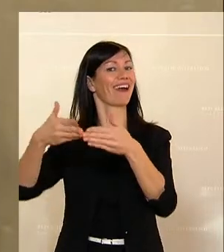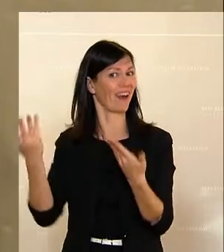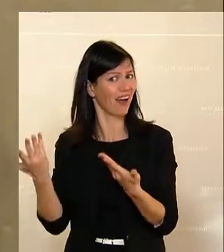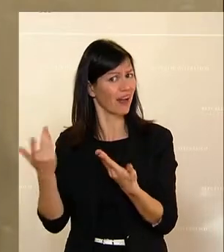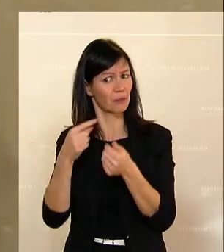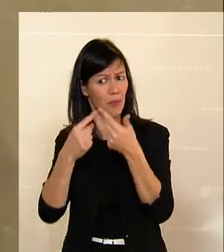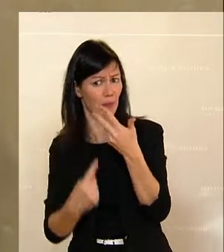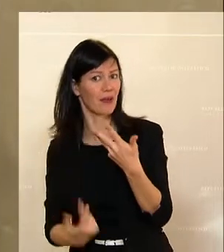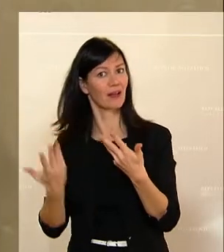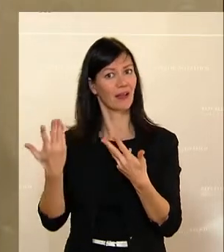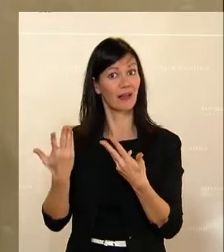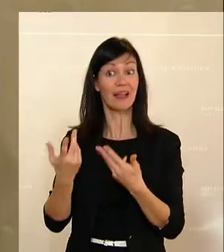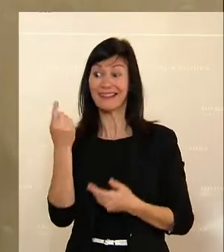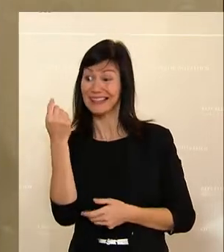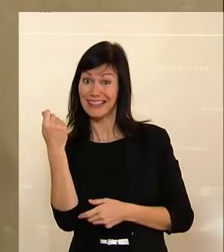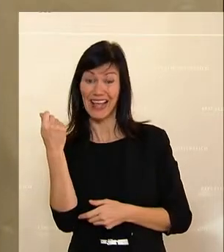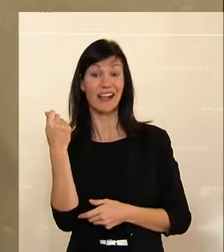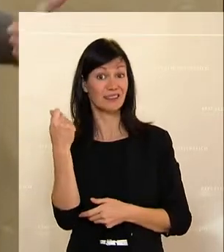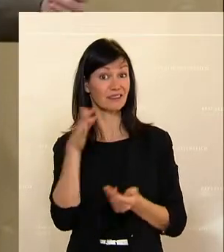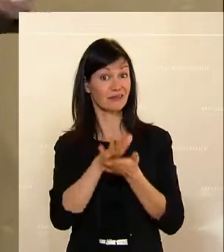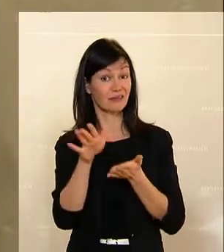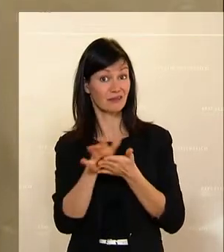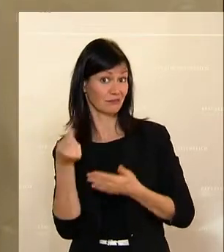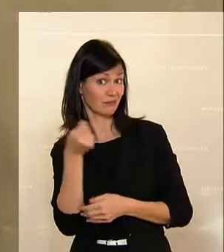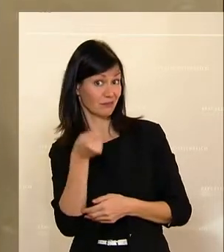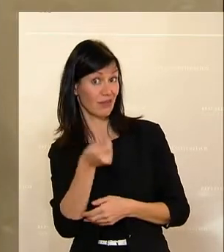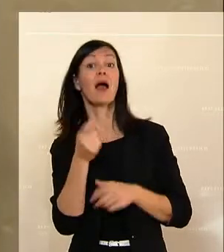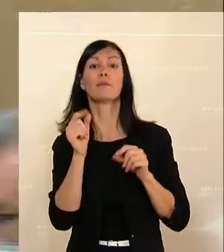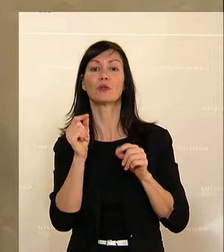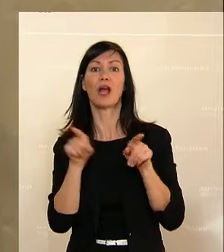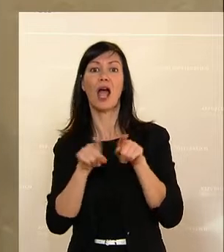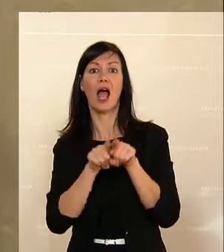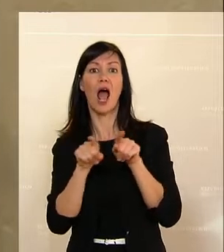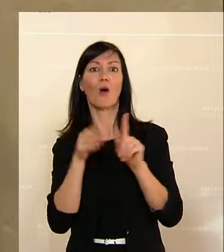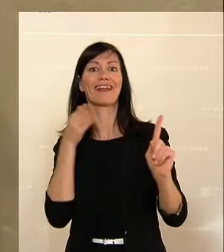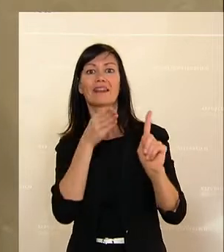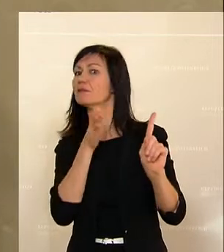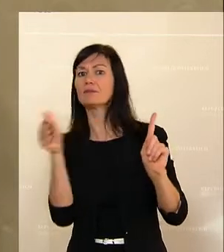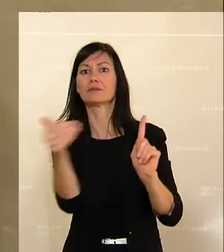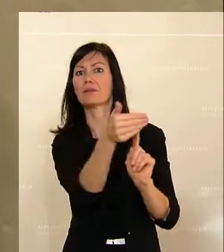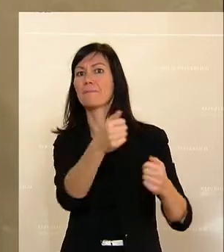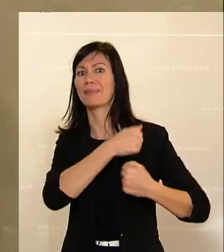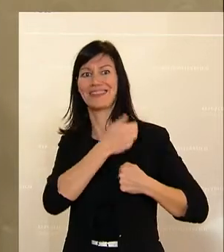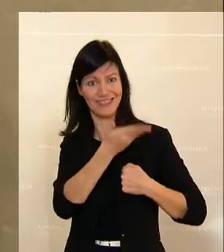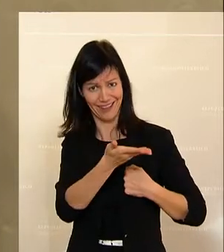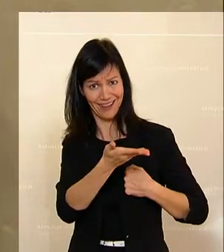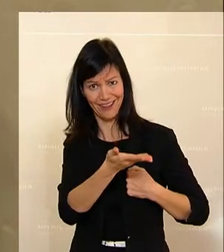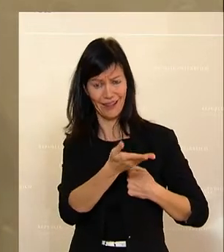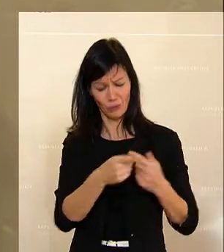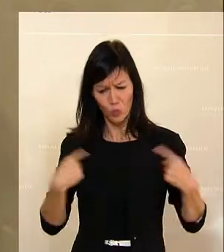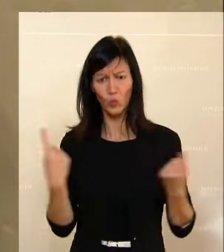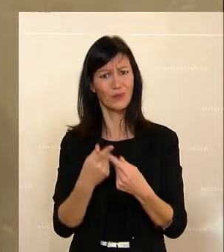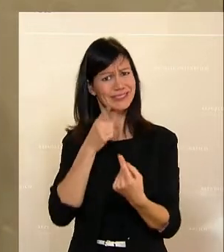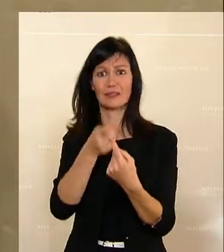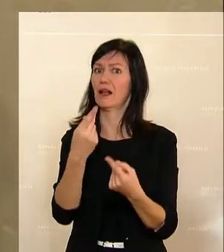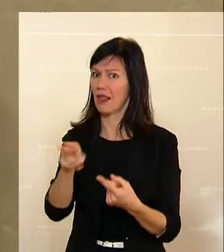diese Gelder, die da fließen sollen, auch dem Militär sozusagen indirekt zugutekommen sollen. Und das, glaube ich, ist nicht in unserem Sinne.